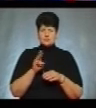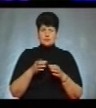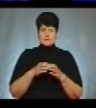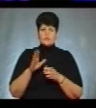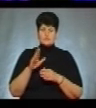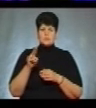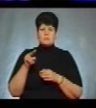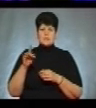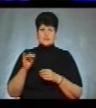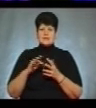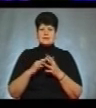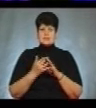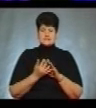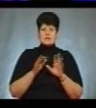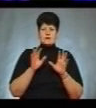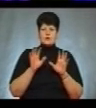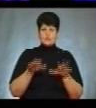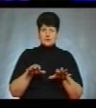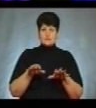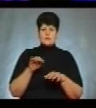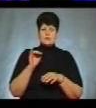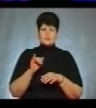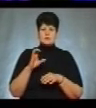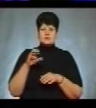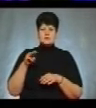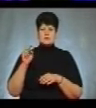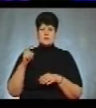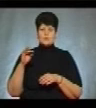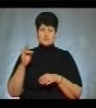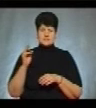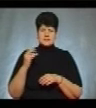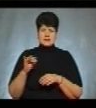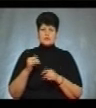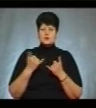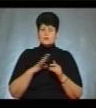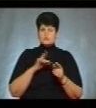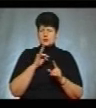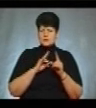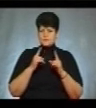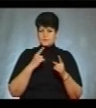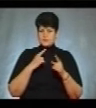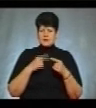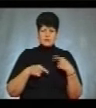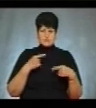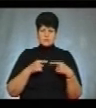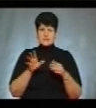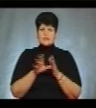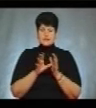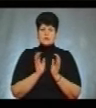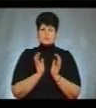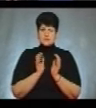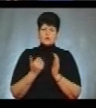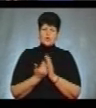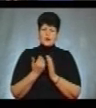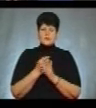Плетюк і сільський голова Новосільської громади Ілько Стахурський. Сьогодні відбулися дискусії на теми енергозбереження, інновацій,